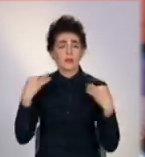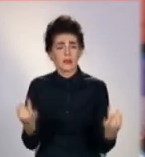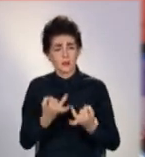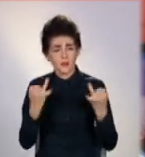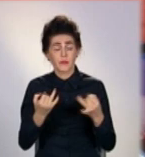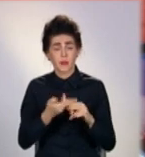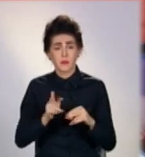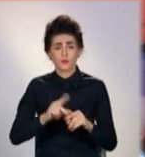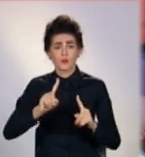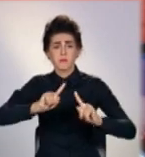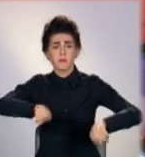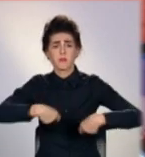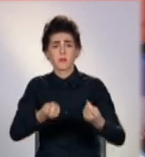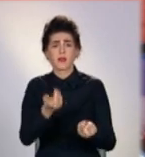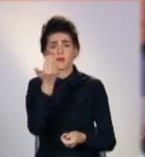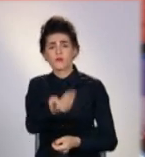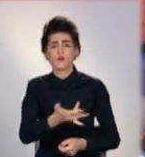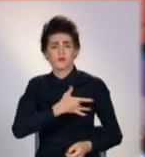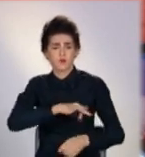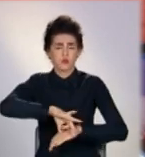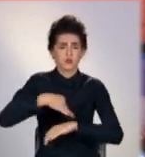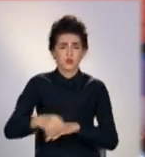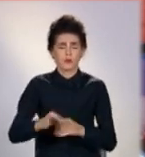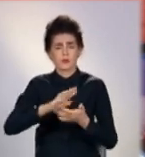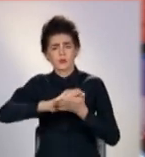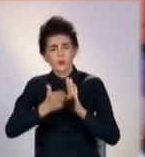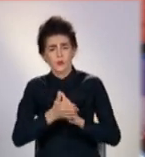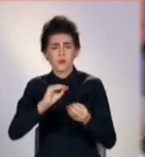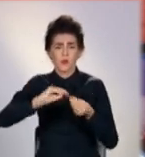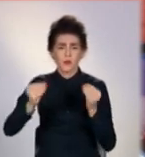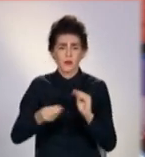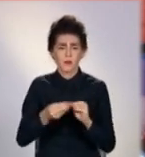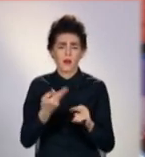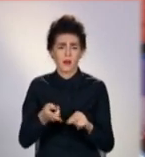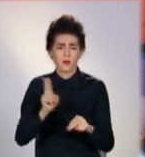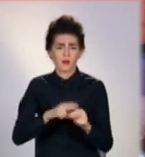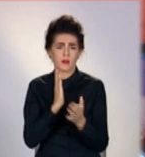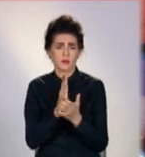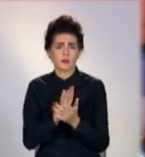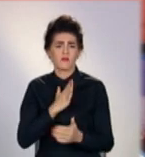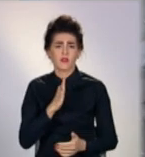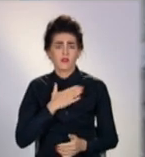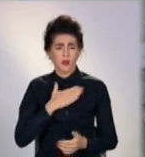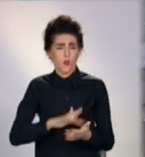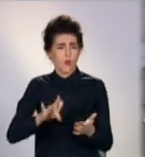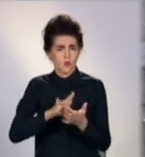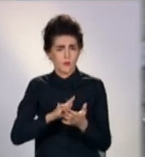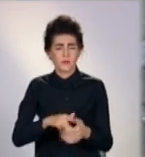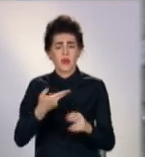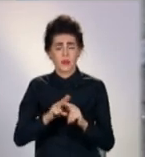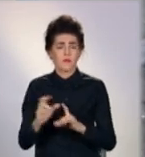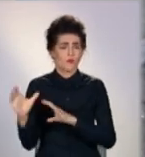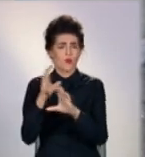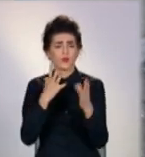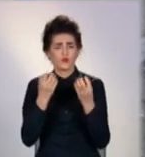для того, щоб передати ту біль, ту ситуацію, ту проблему, яка є у нашому місті. В об'єктив, окрім